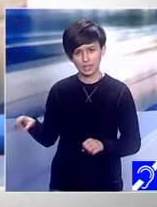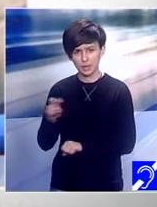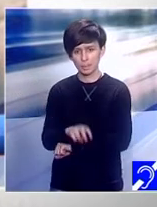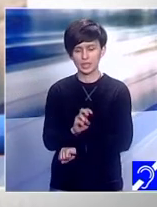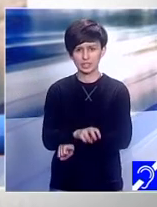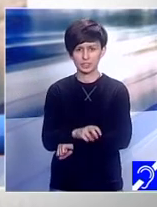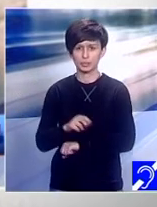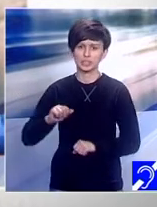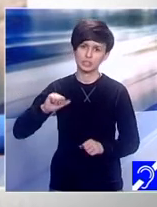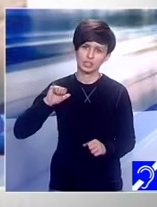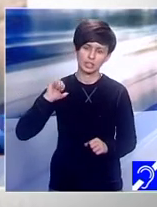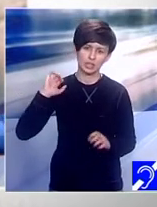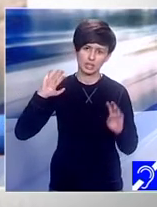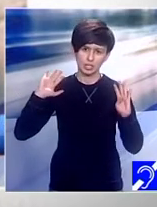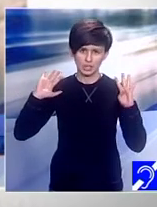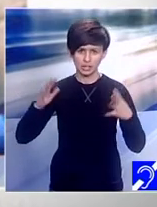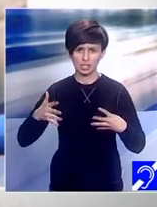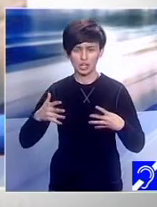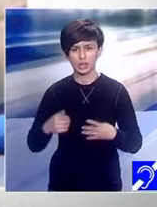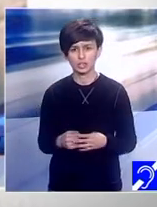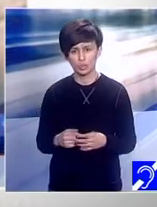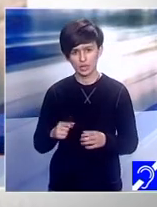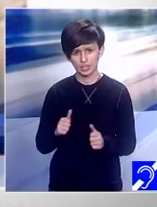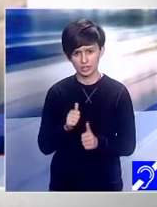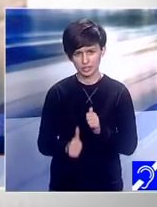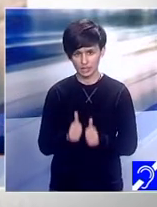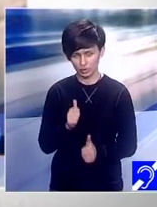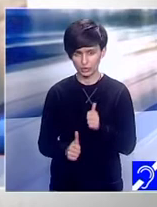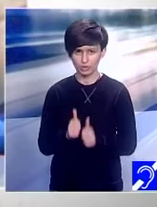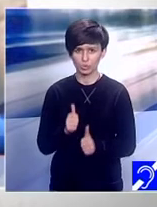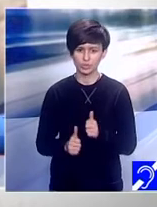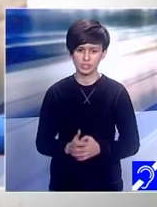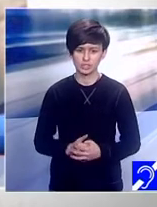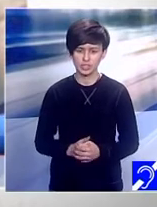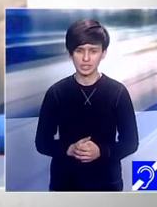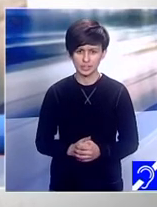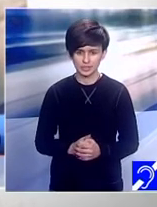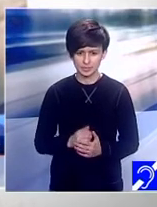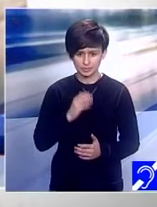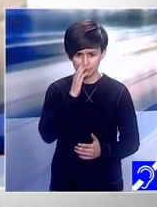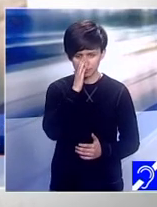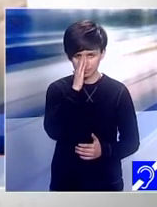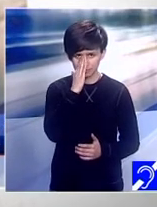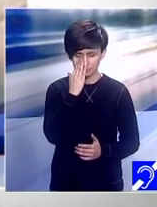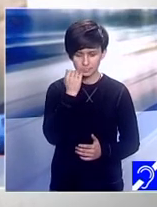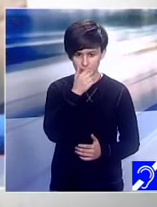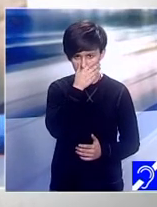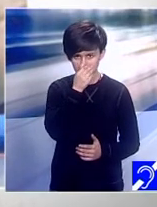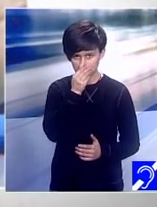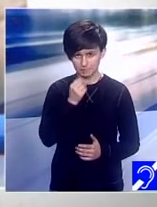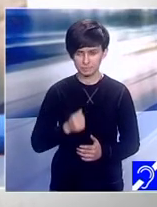noua ediție a festivalului Mirage, numai puțin de 200 de tineri